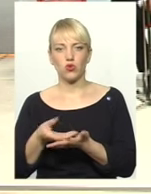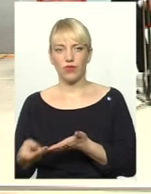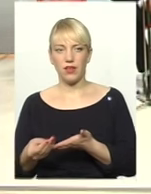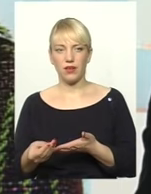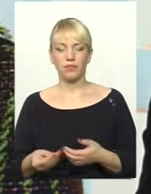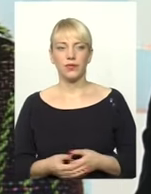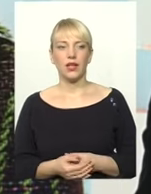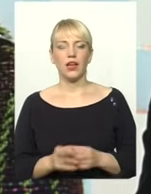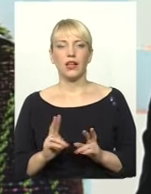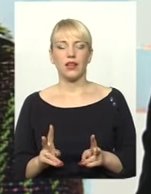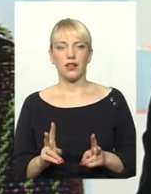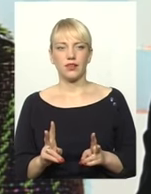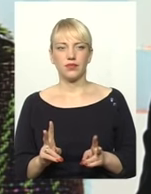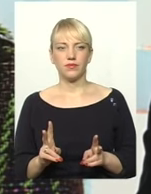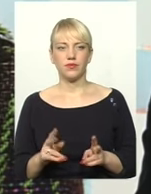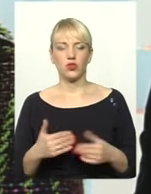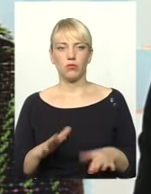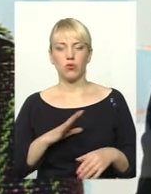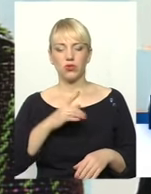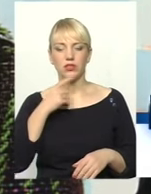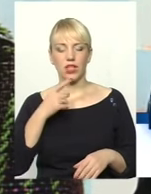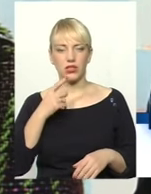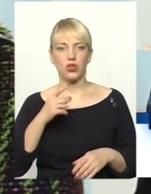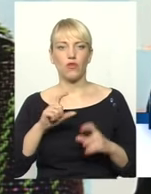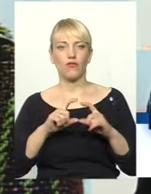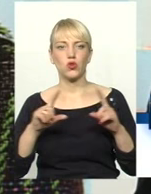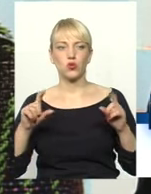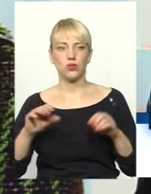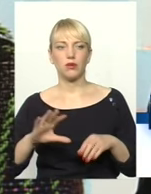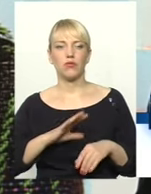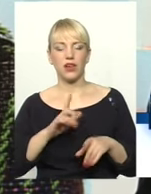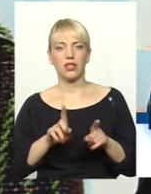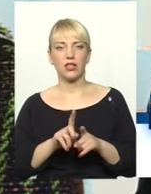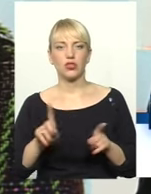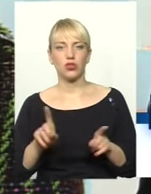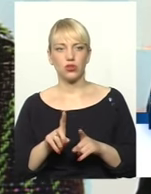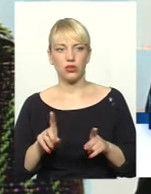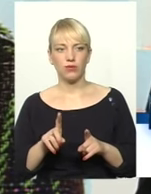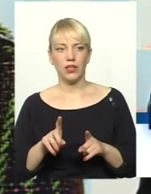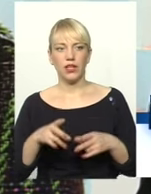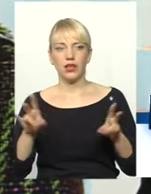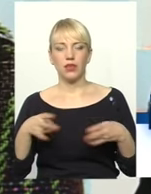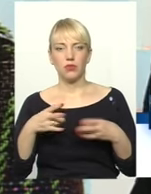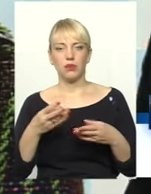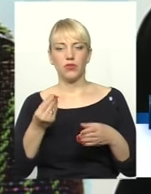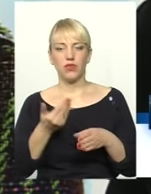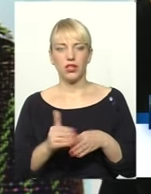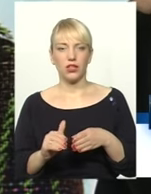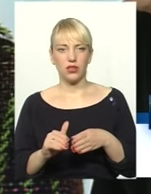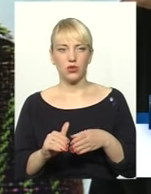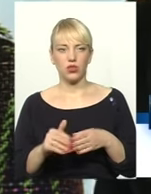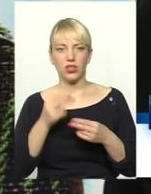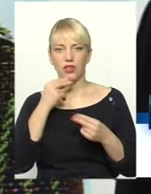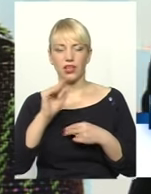Тобто, як вже було сказано тут в студії, буває так, що не потрібно виділяти якісь кошти,